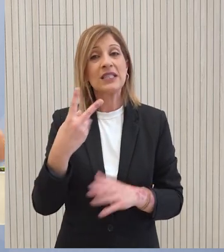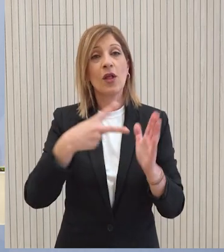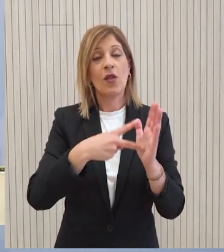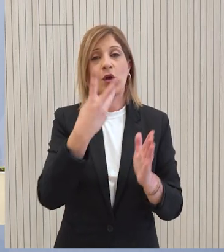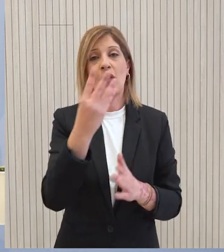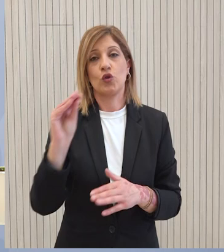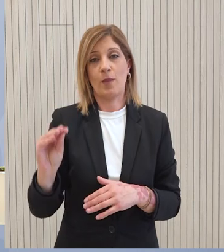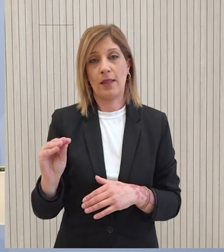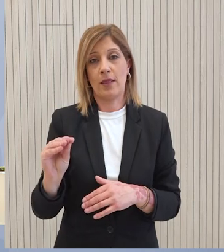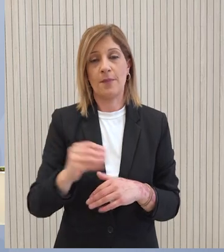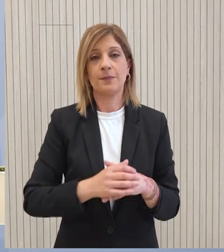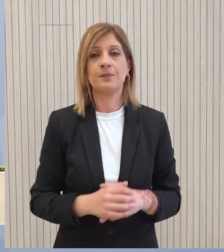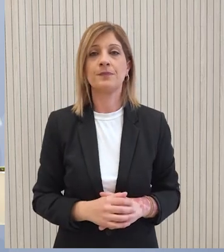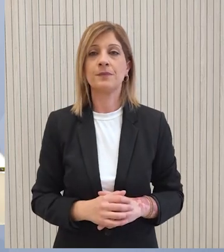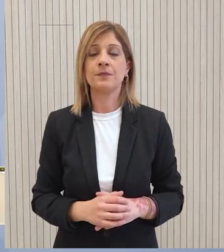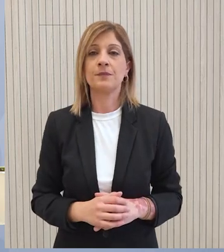2025.